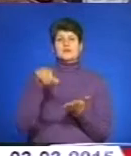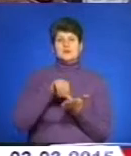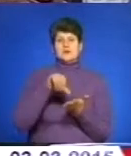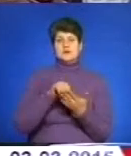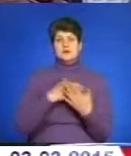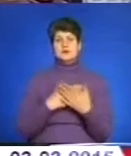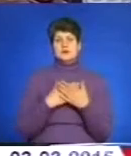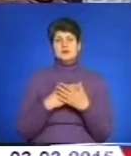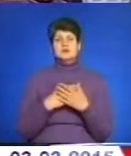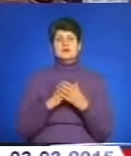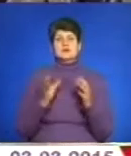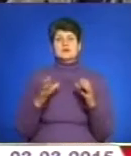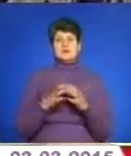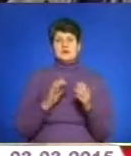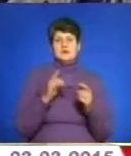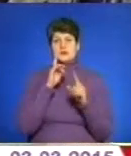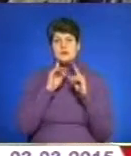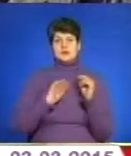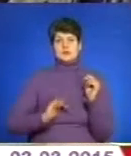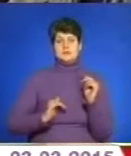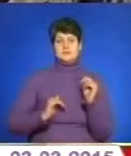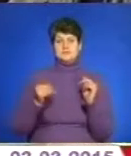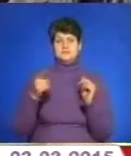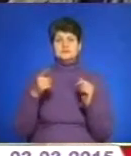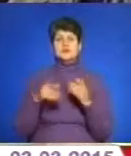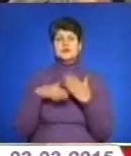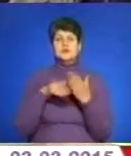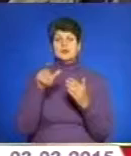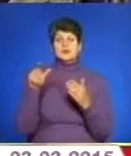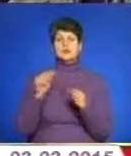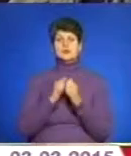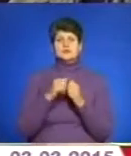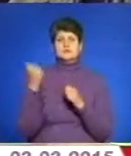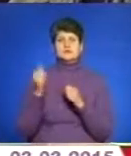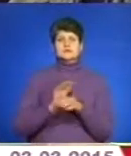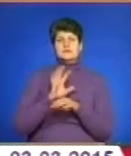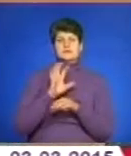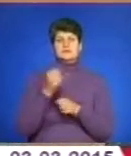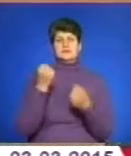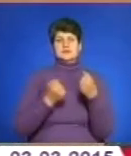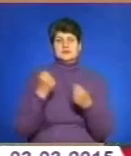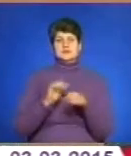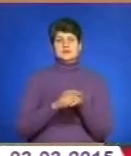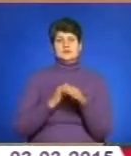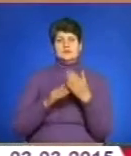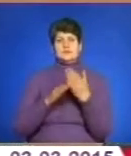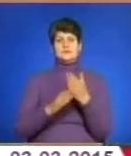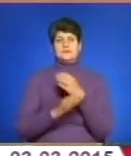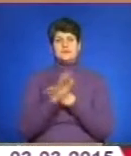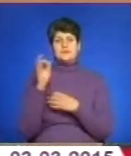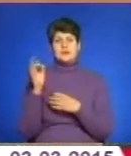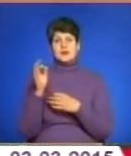громадської спілки Рада бізнесу Тернопілля. Волонтери кожного тижня відправляють машини з гуманітарною допомогою на Східну Україну.